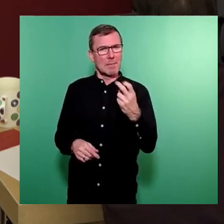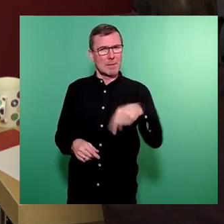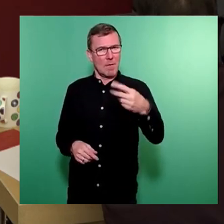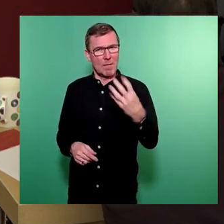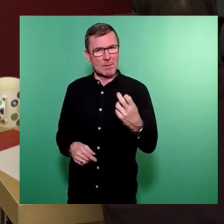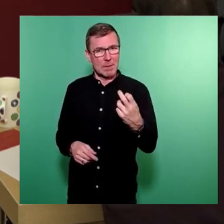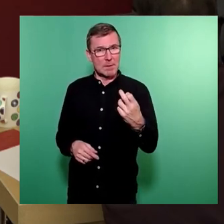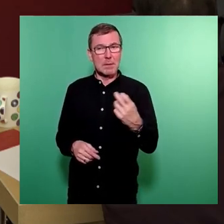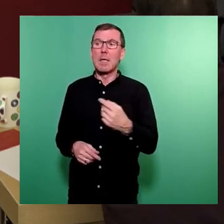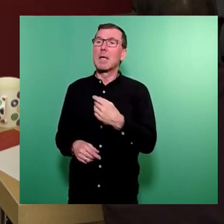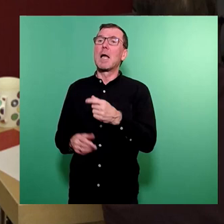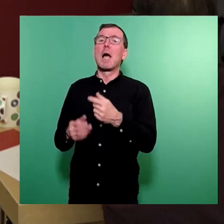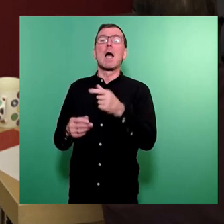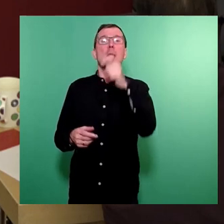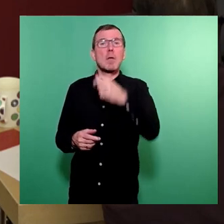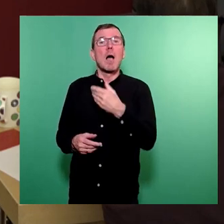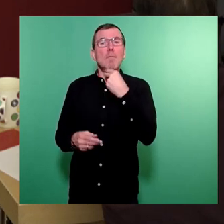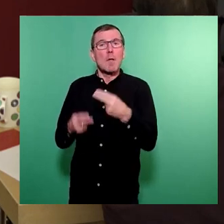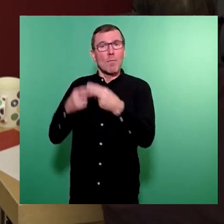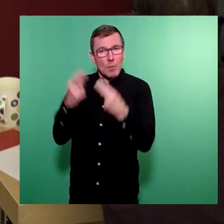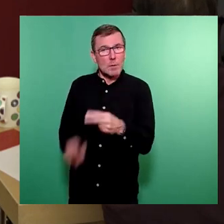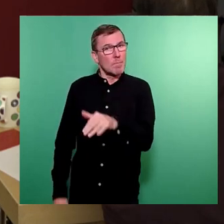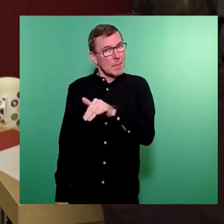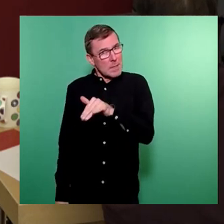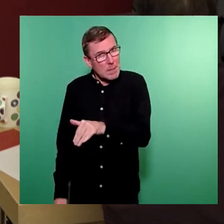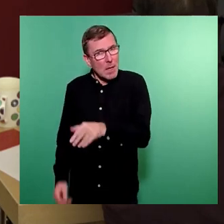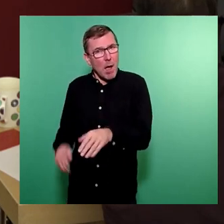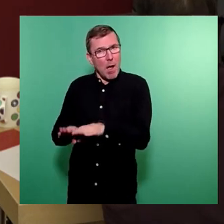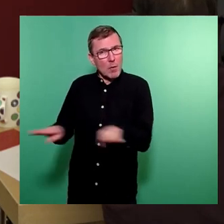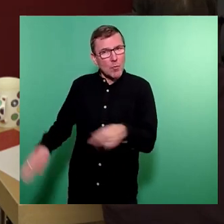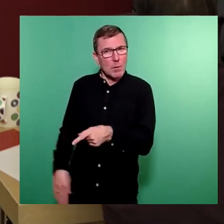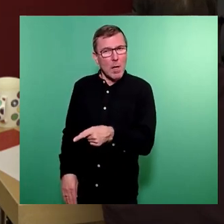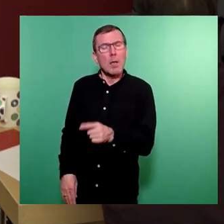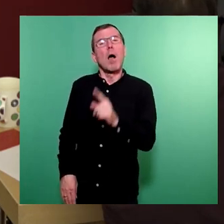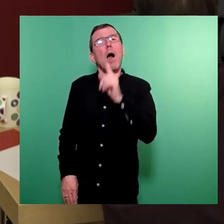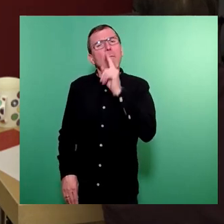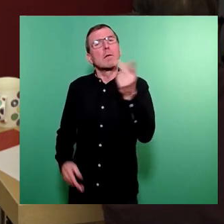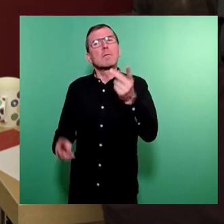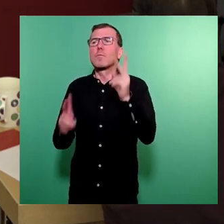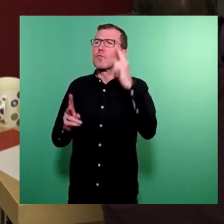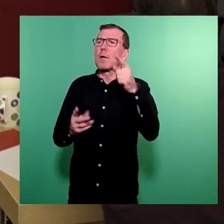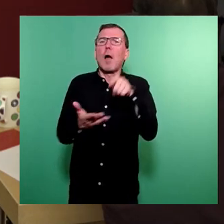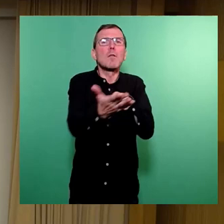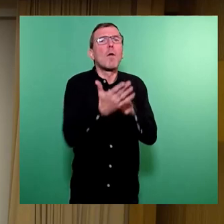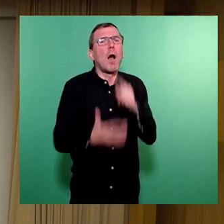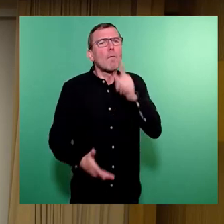Personalbedarfskonzept zugrunde? Und wann ist beabsichtigt, dieses dem Stadtrat vorzulegen?